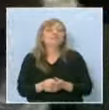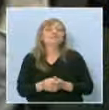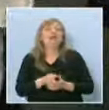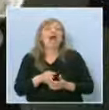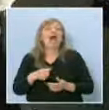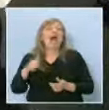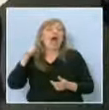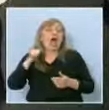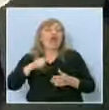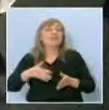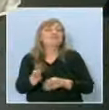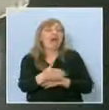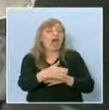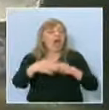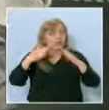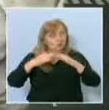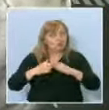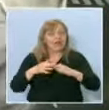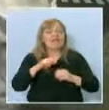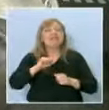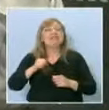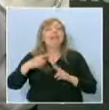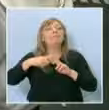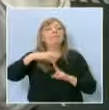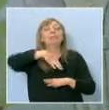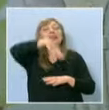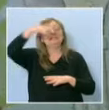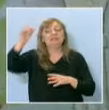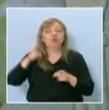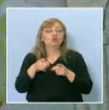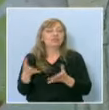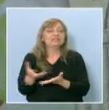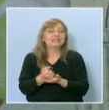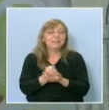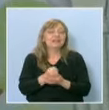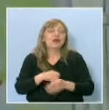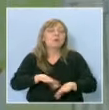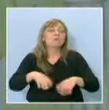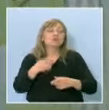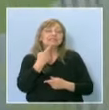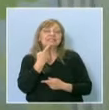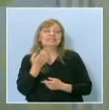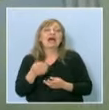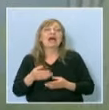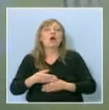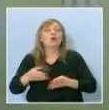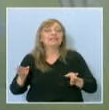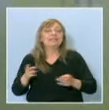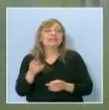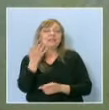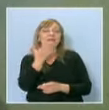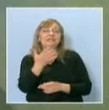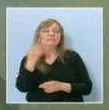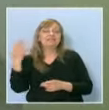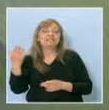планетариума. Той се намира в морската градина и е открит преди 55 години. В него има